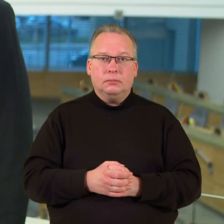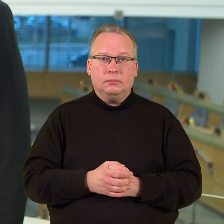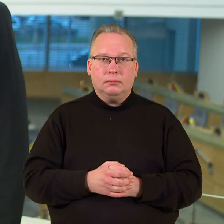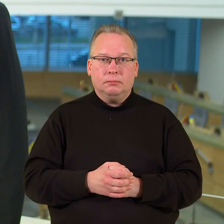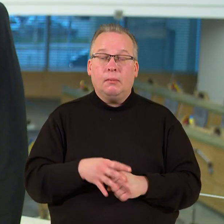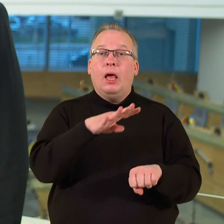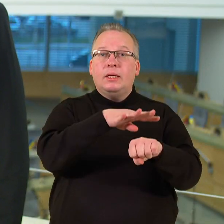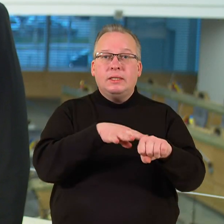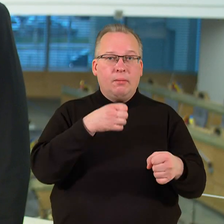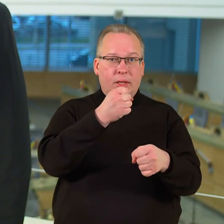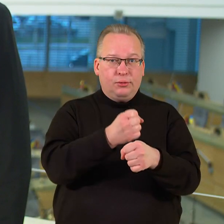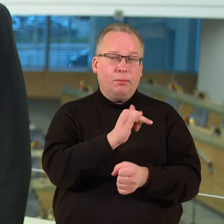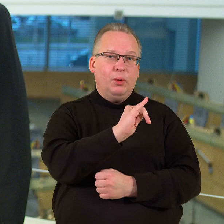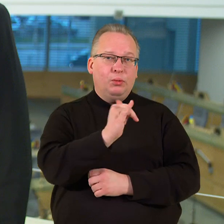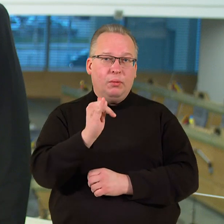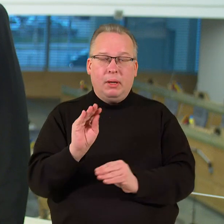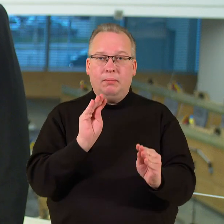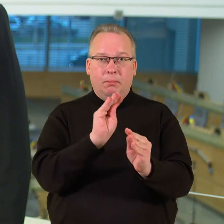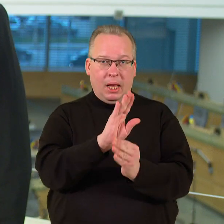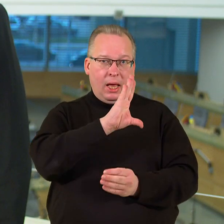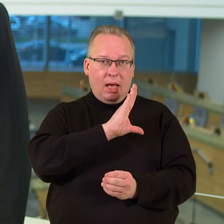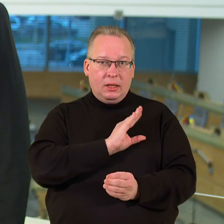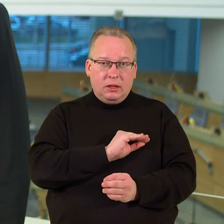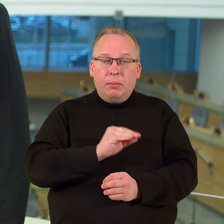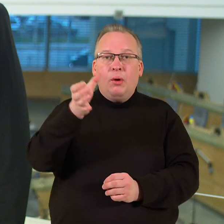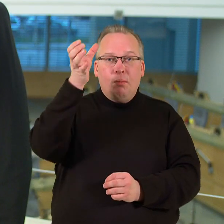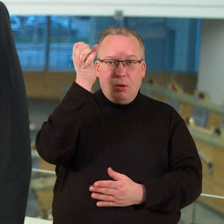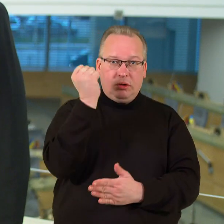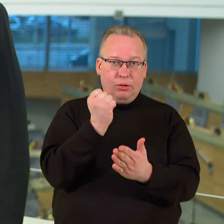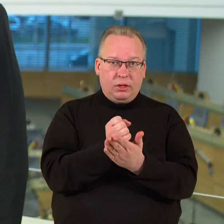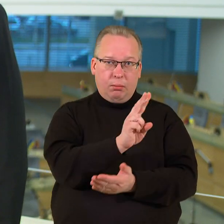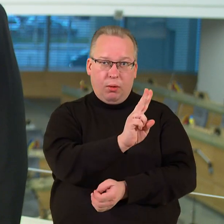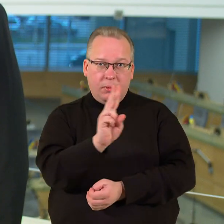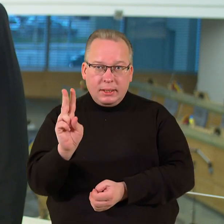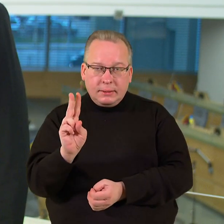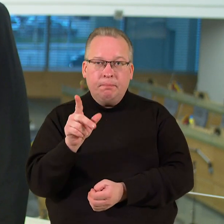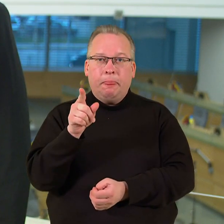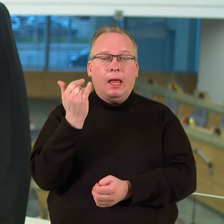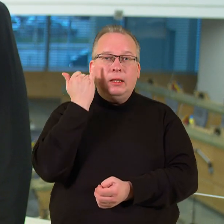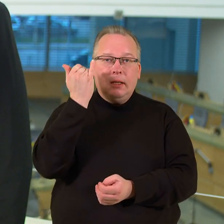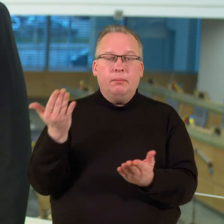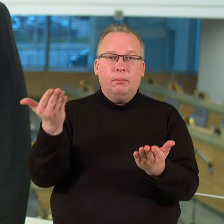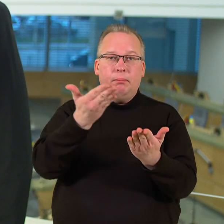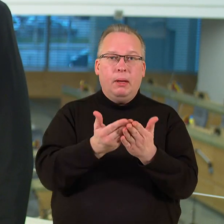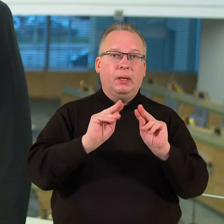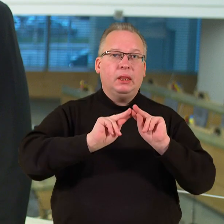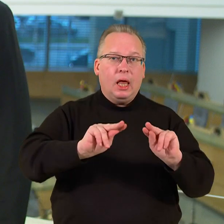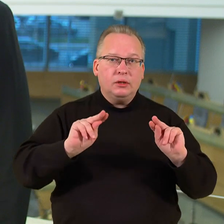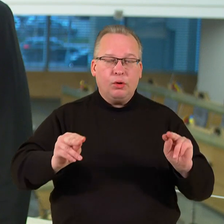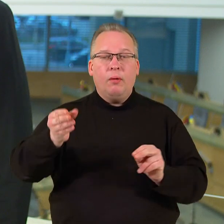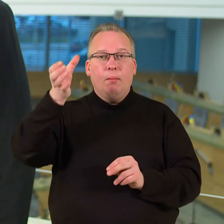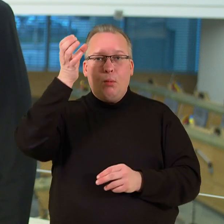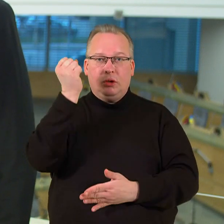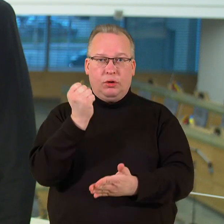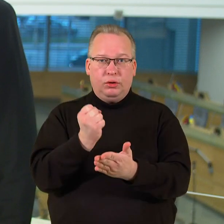Seimas sudarė sąlygas didinti atlyginimus mokslo darbuotojams. Inicijatorių teigimu šiuo metu dėstytojų, mokslo